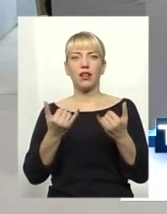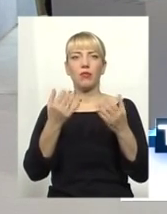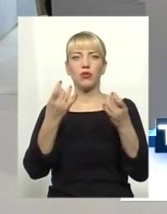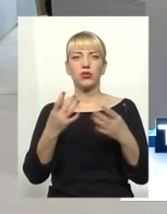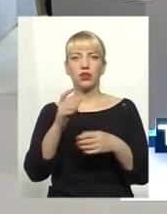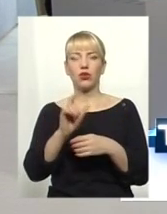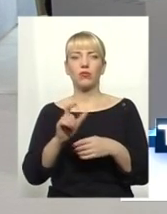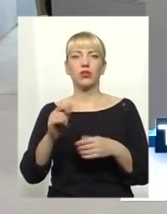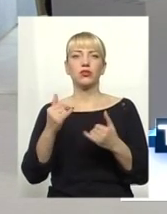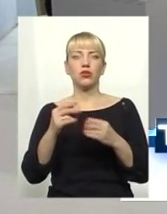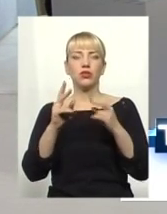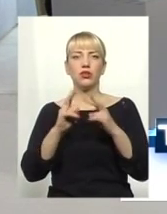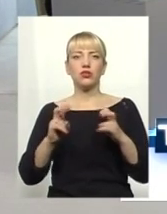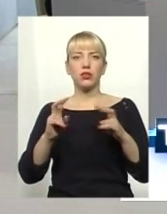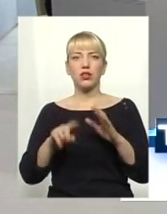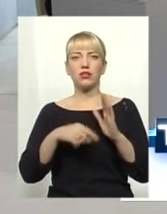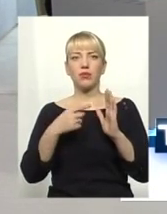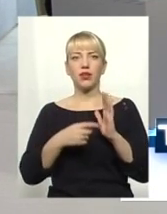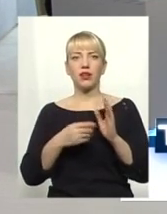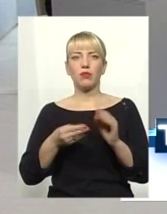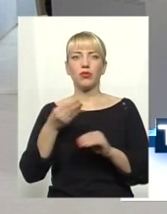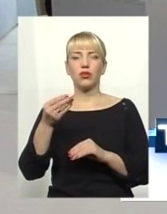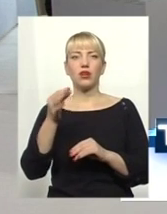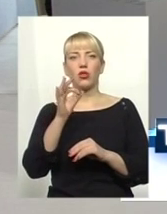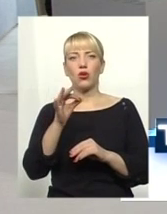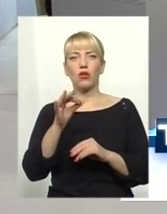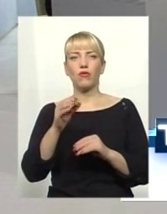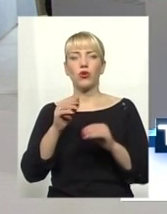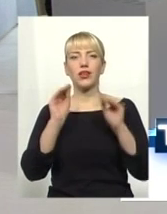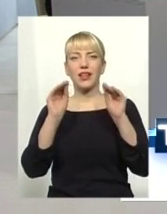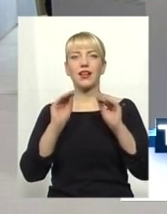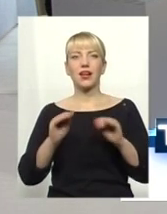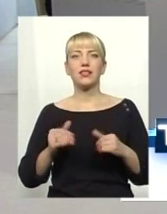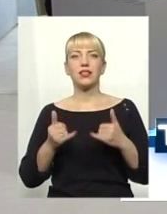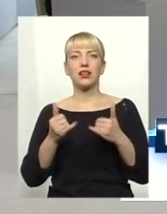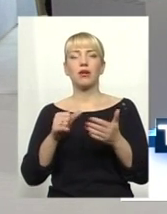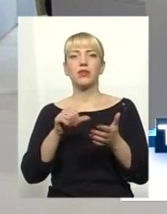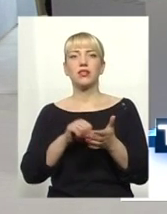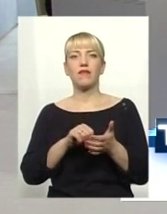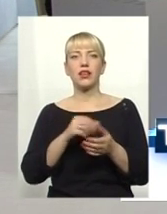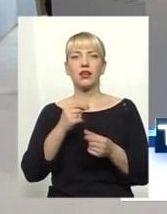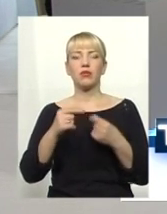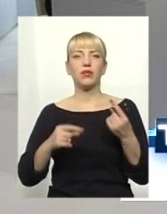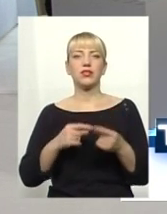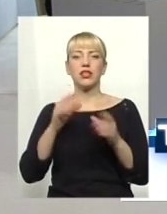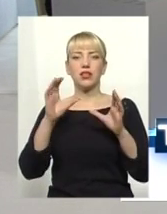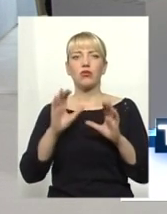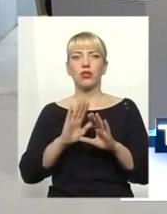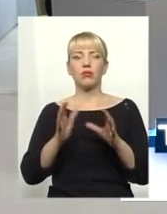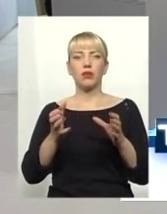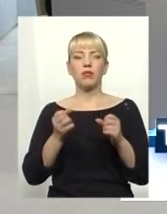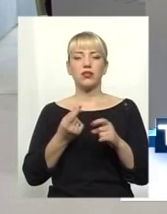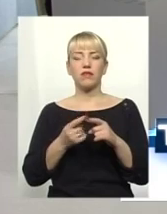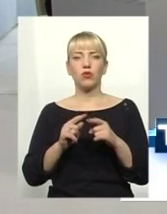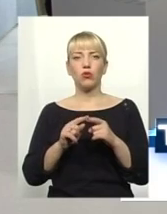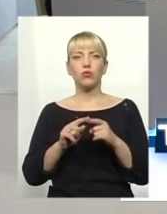розглядається питання подання нульової декларації для представників бізнесу. Але закон не приймається і в тому числі по причині, що не